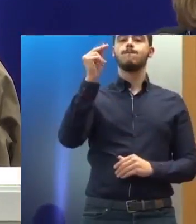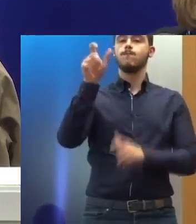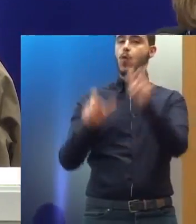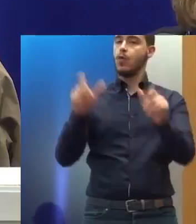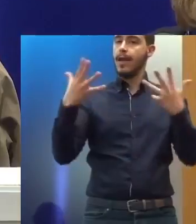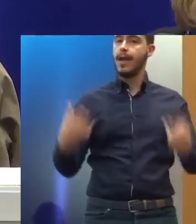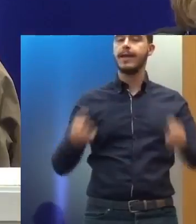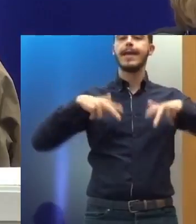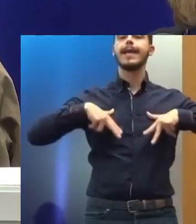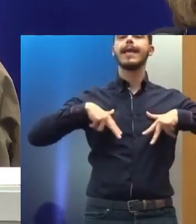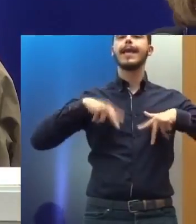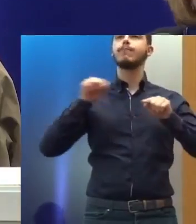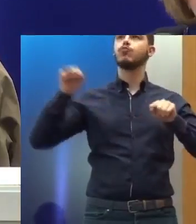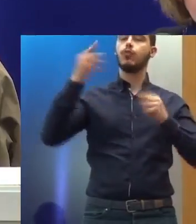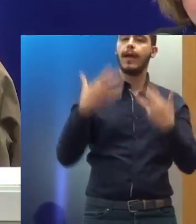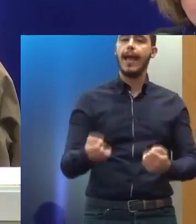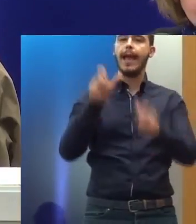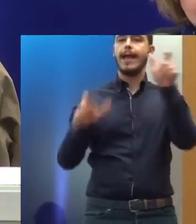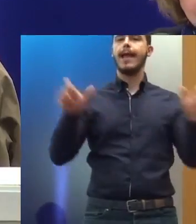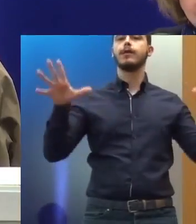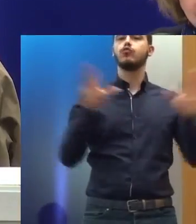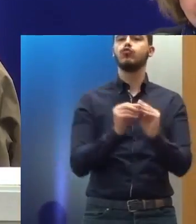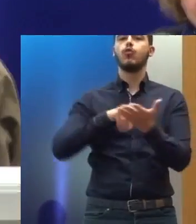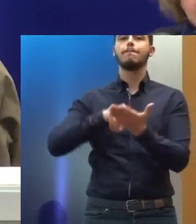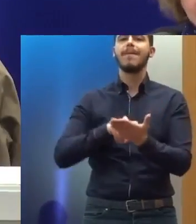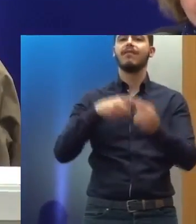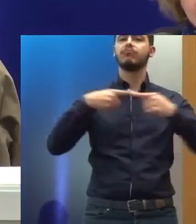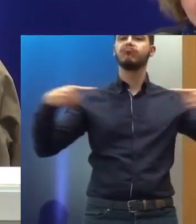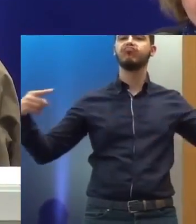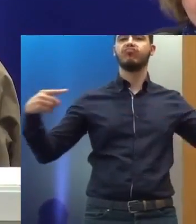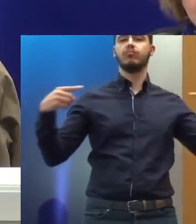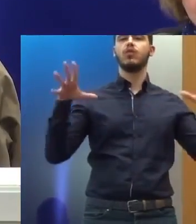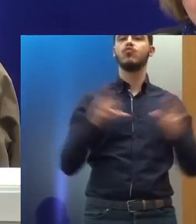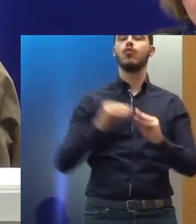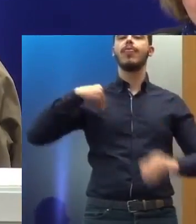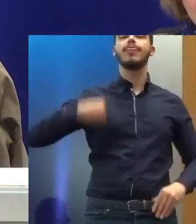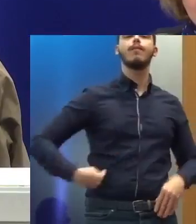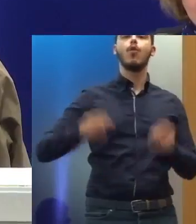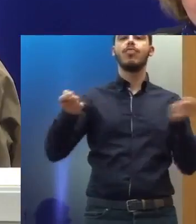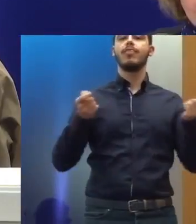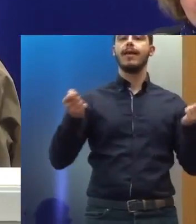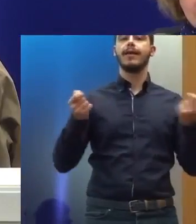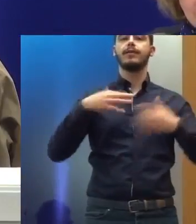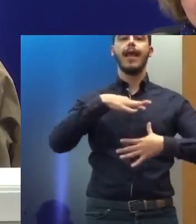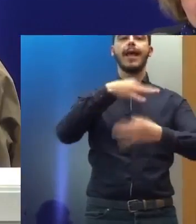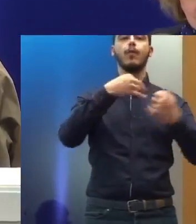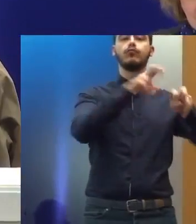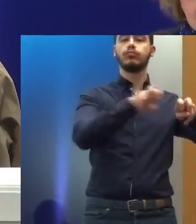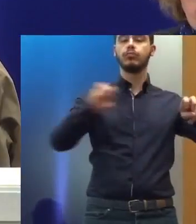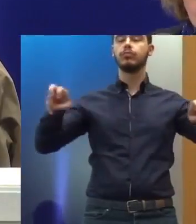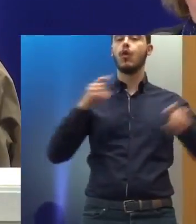αρμοδίων στελεχών, αξιωματούχων υπουργείων και πολλών στελεχών της δημόσιας δίκησης. Γιατί βλέπουμε ότι όταν μιλάμε για ανθρώπινα δικαιώματα,